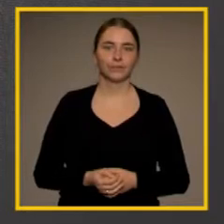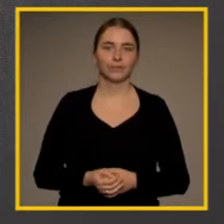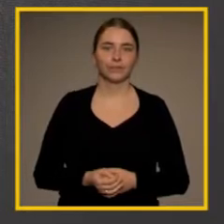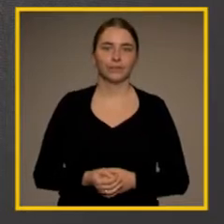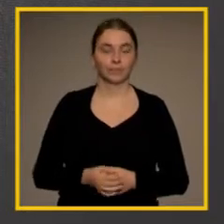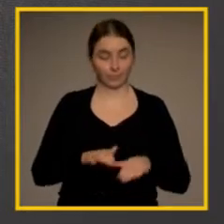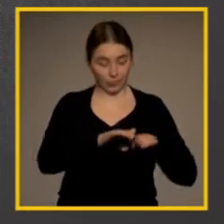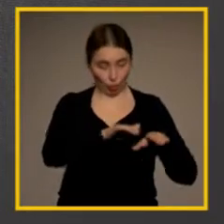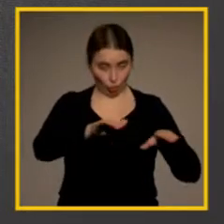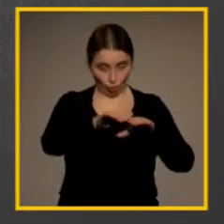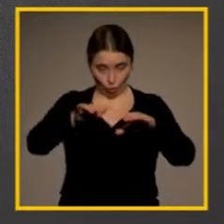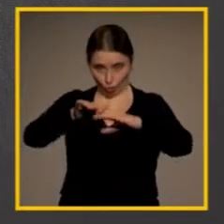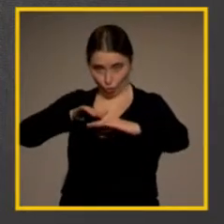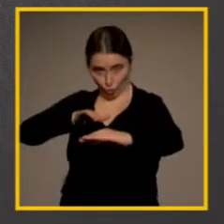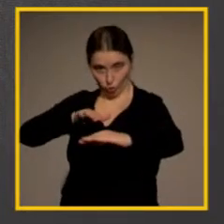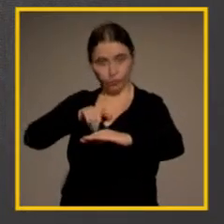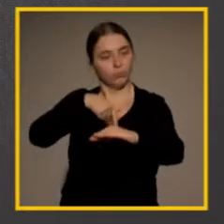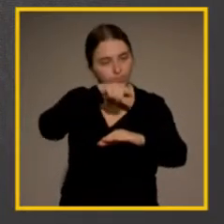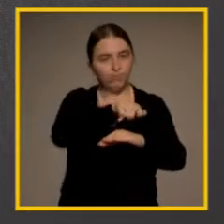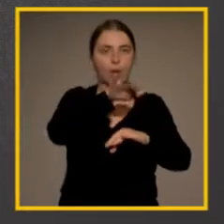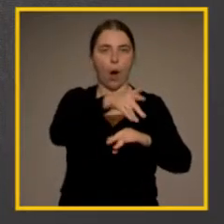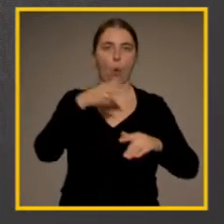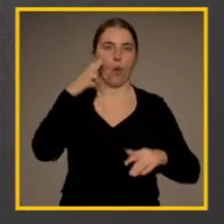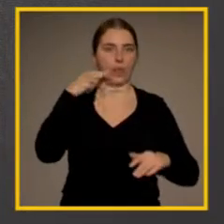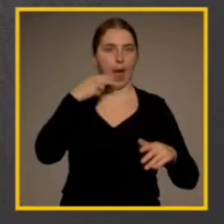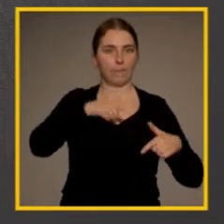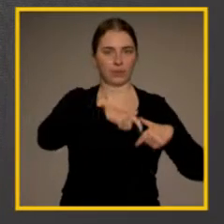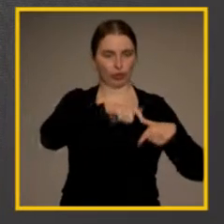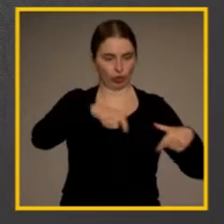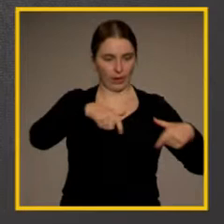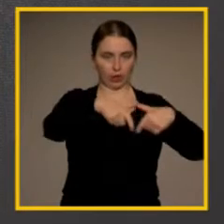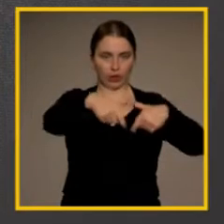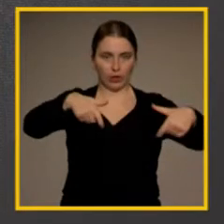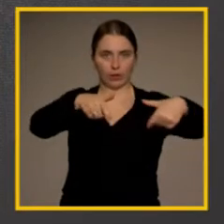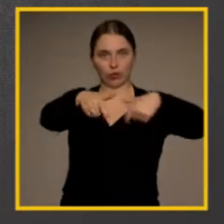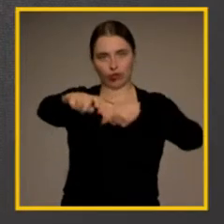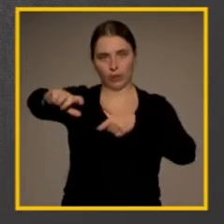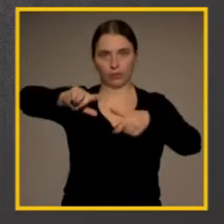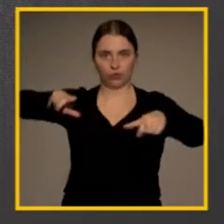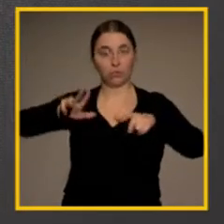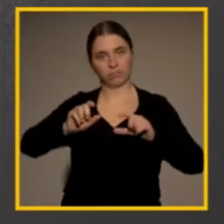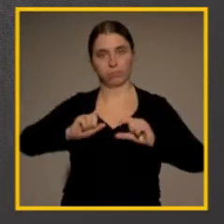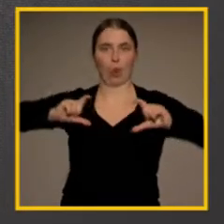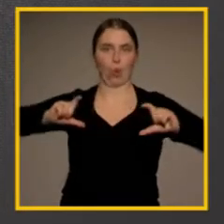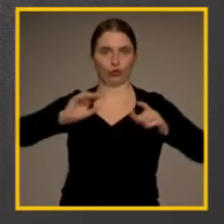Auf den Tischen befanden sich jeweils groß gedruckte Namenskarten.